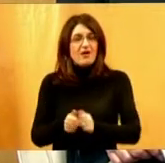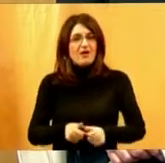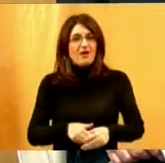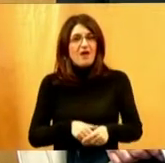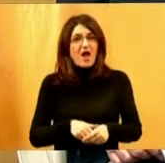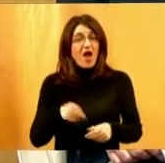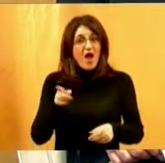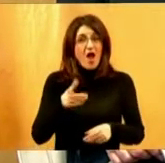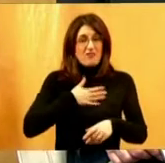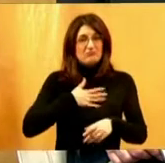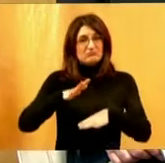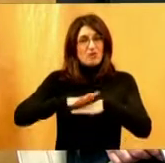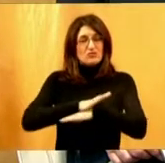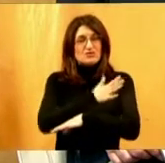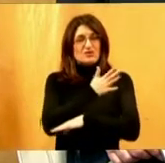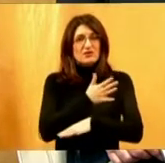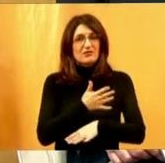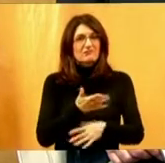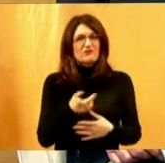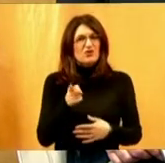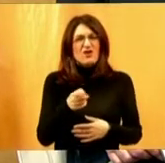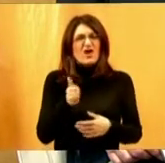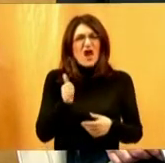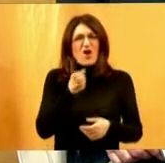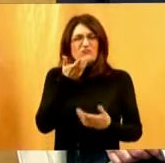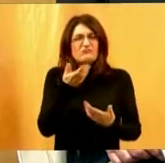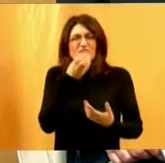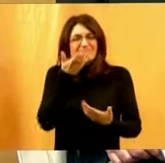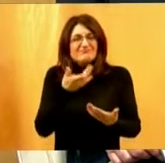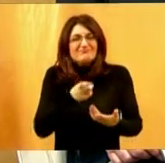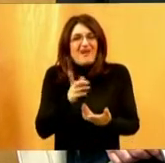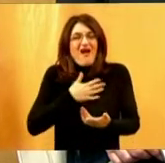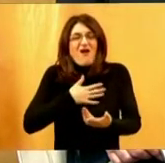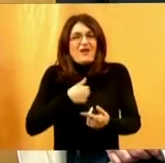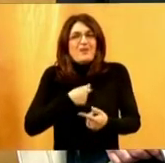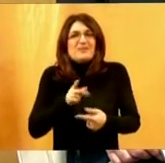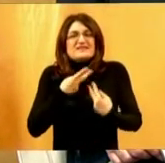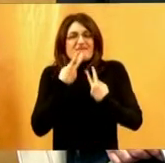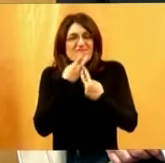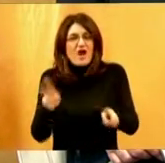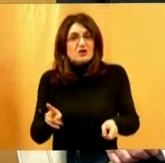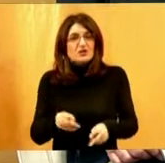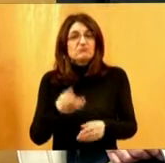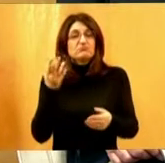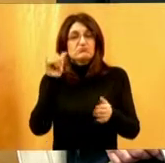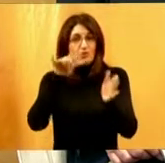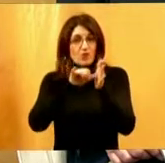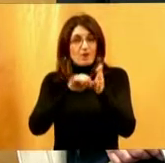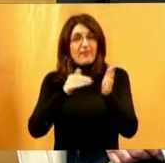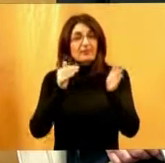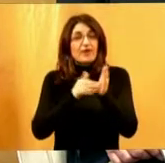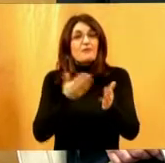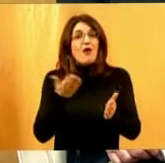taj osjećaj je jako obezvrijeđujući. Uvijek se logično treba obratiti